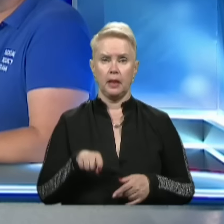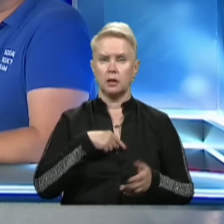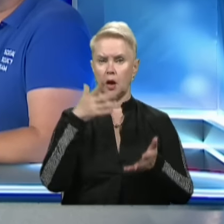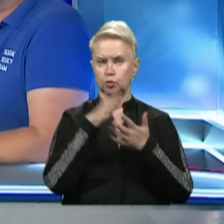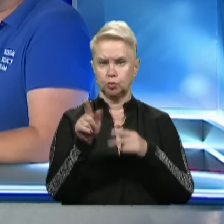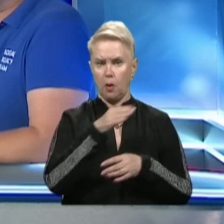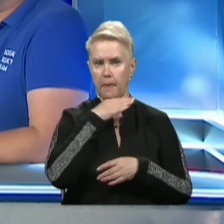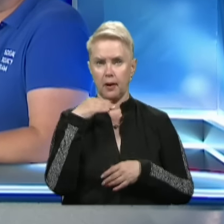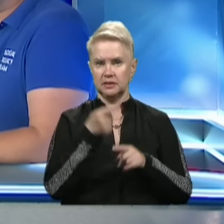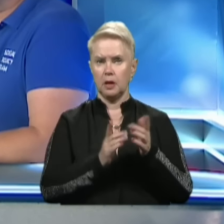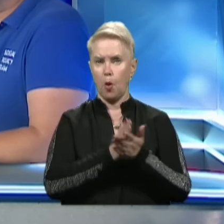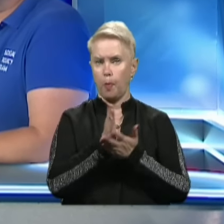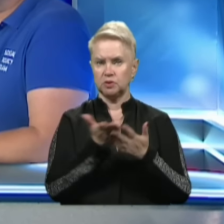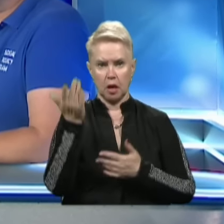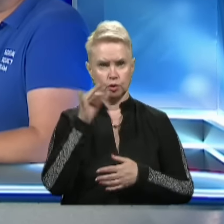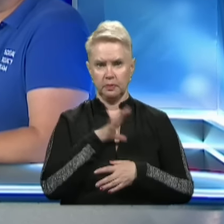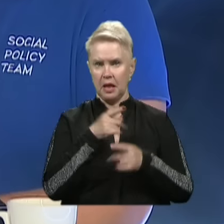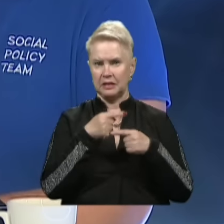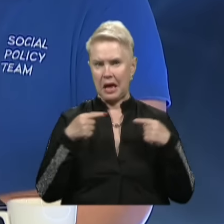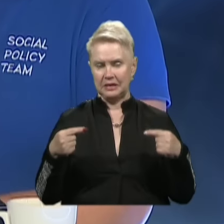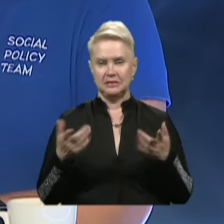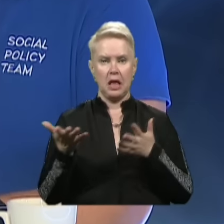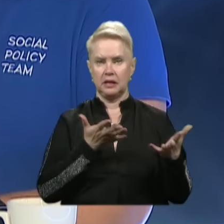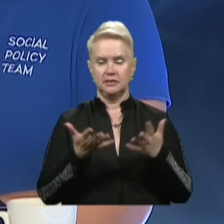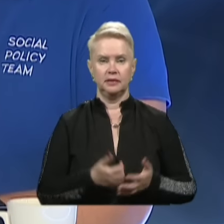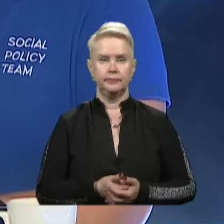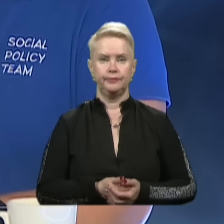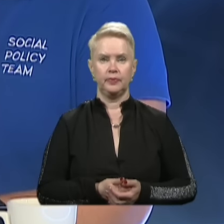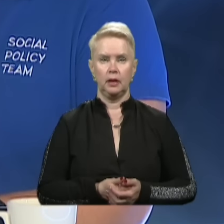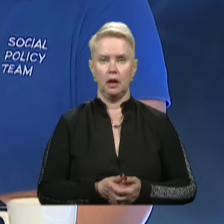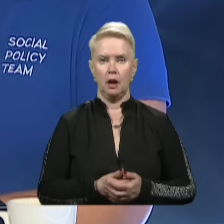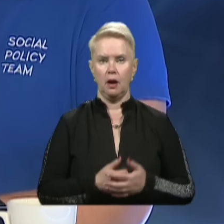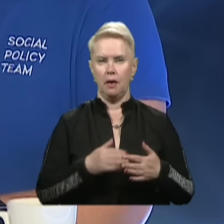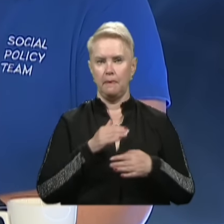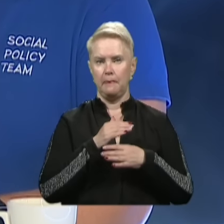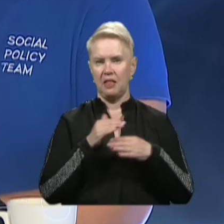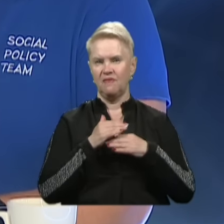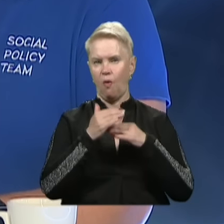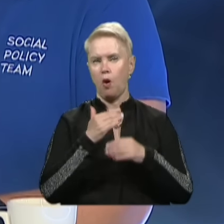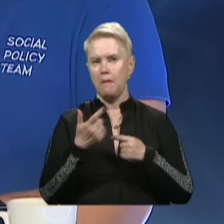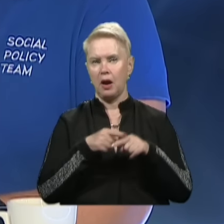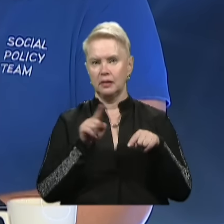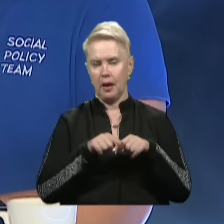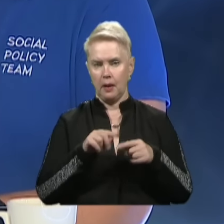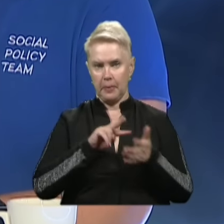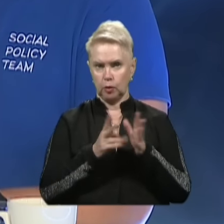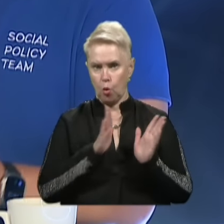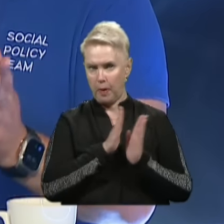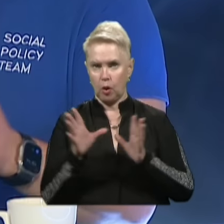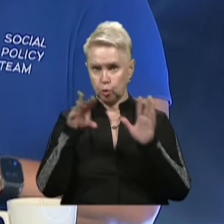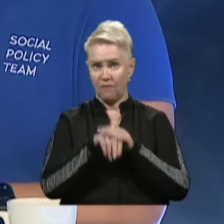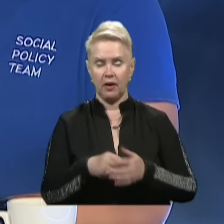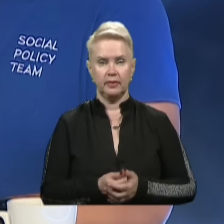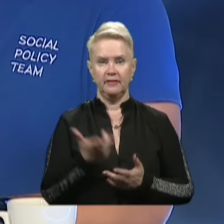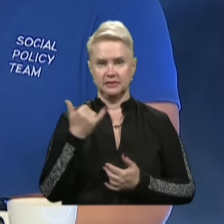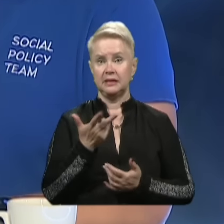розумію, що багато з цих послуг раніше були на різних якихось платформах. Зараз ви це все об'єднуєте і плануєте упорядкувати, правильно?